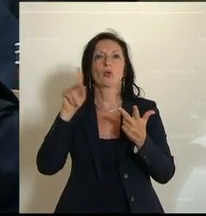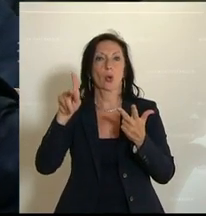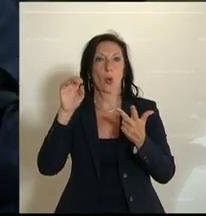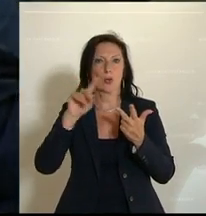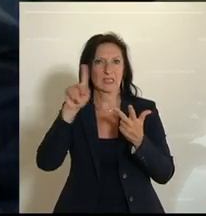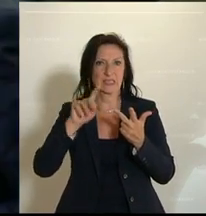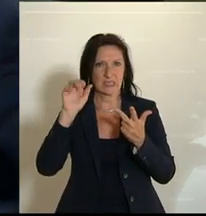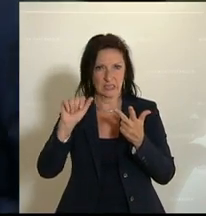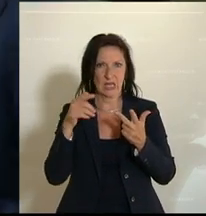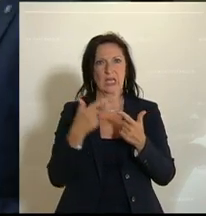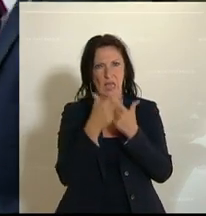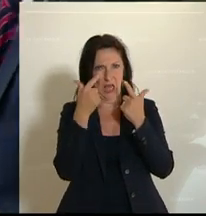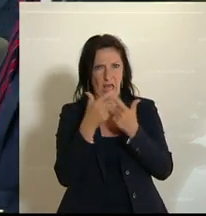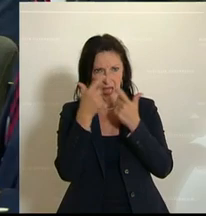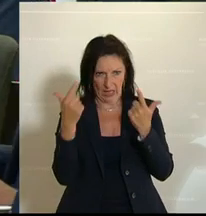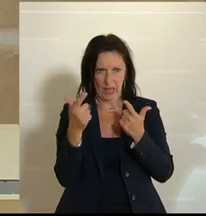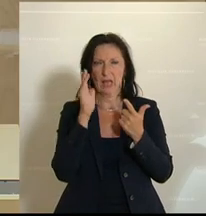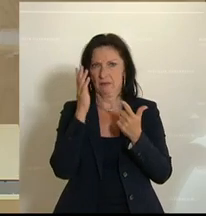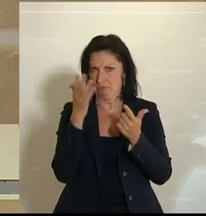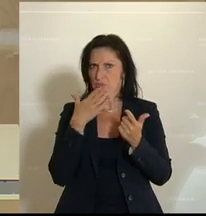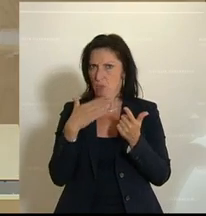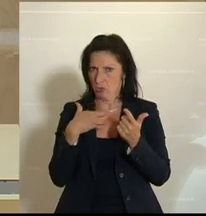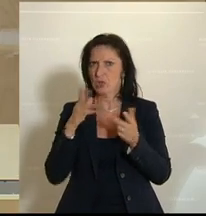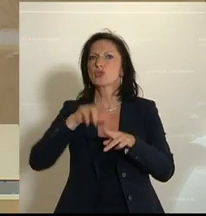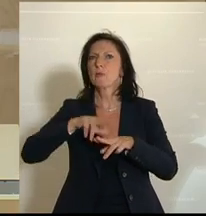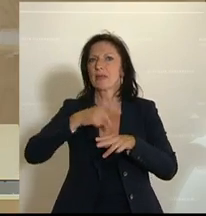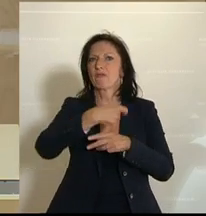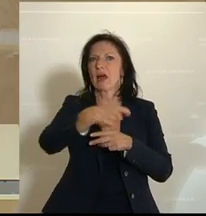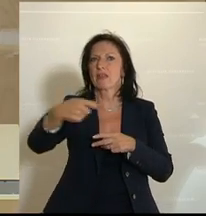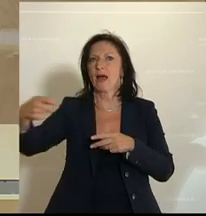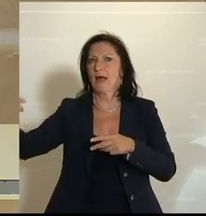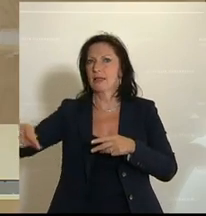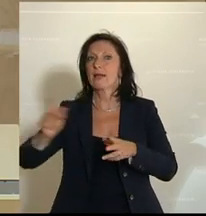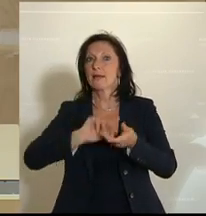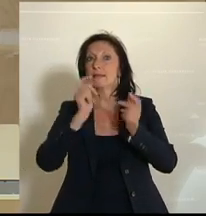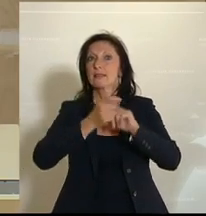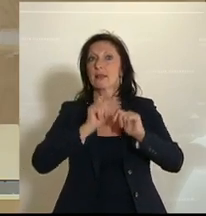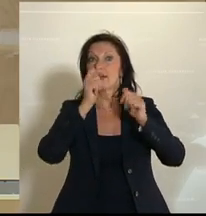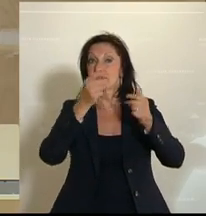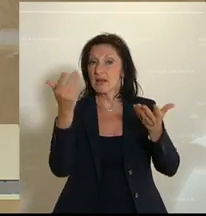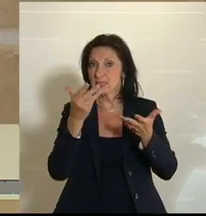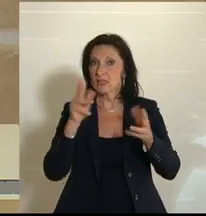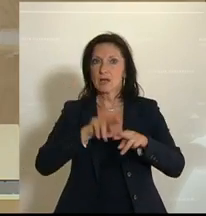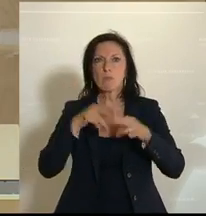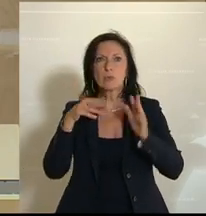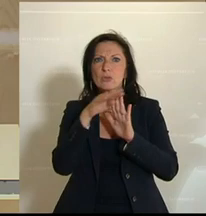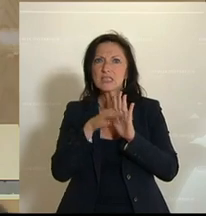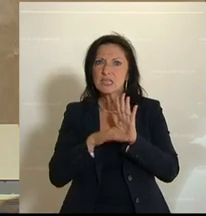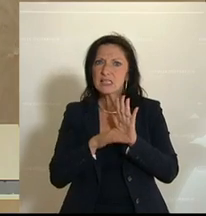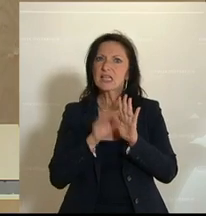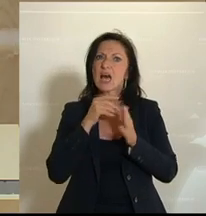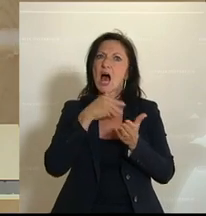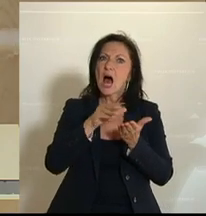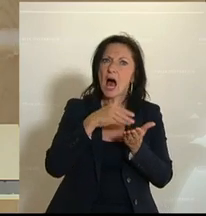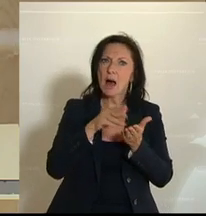Grundzügen erläutern wird er dann noch verteilt. Dort geht es im Wesentlichen im Bundesgesetz über die Prüfung lohnabhängiger